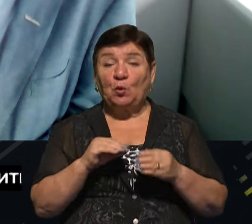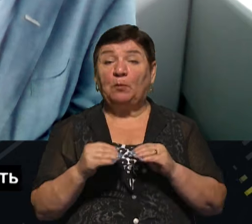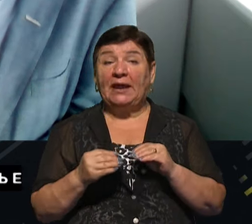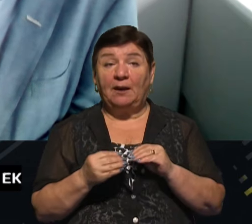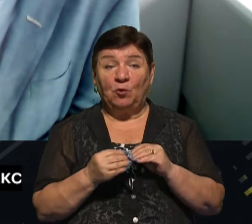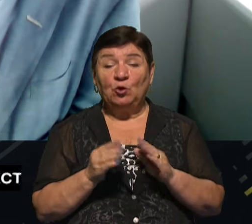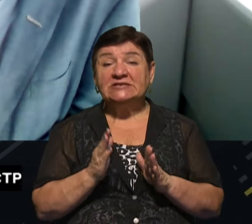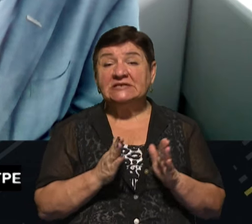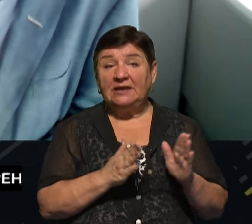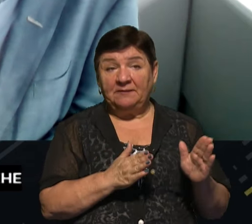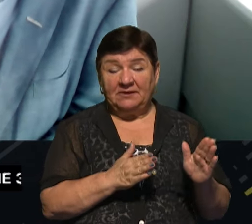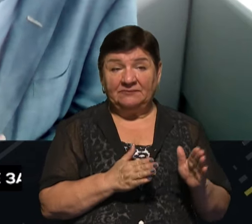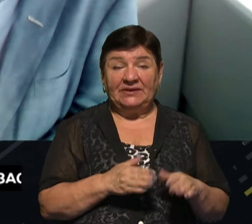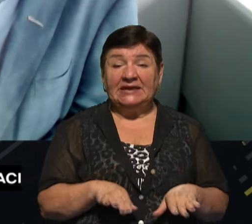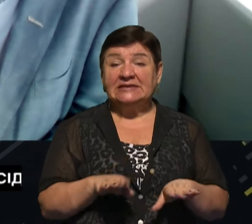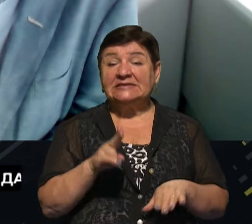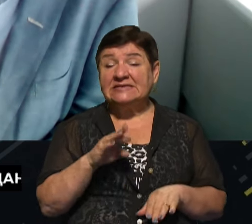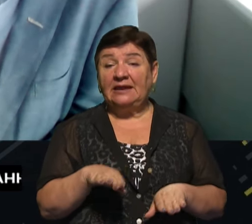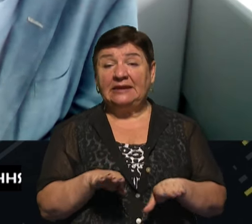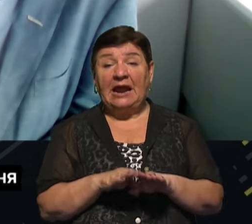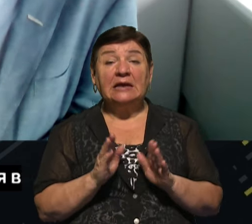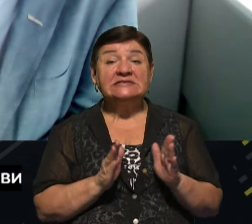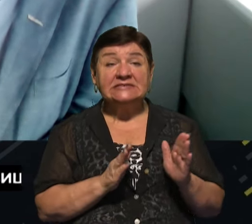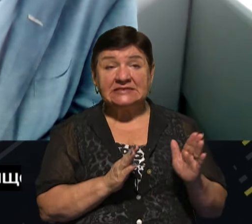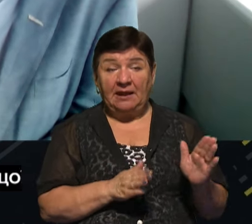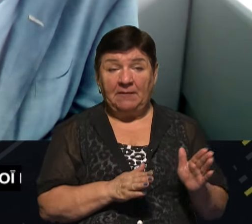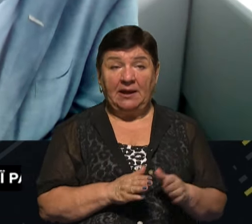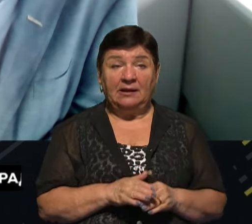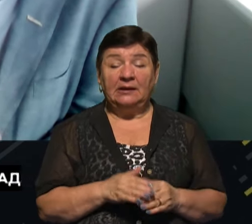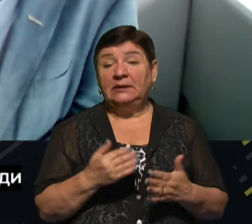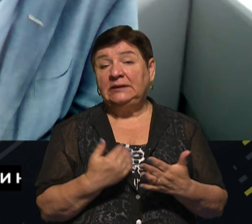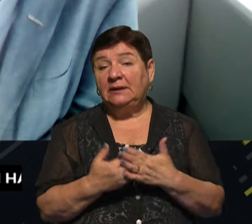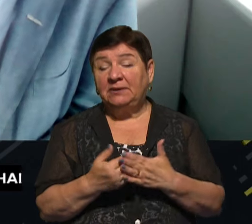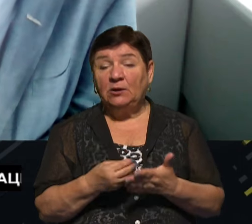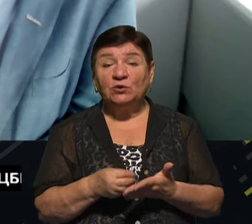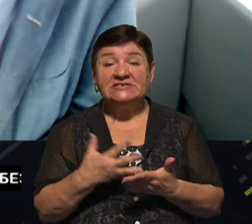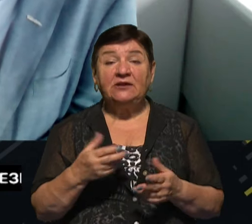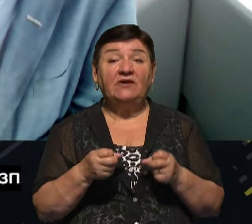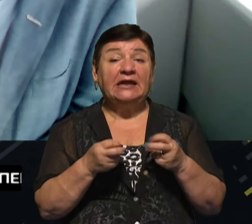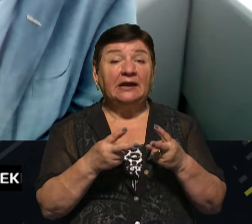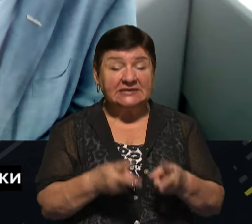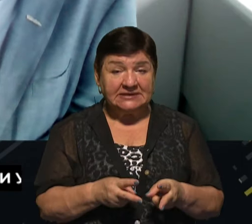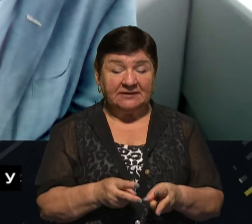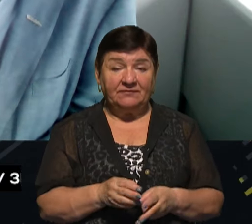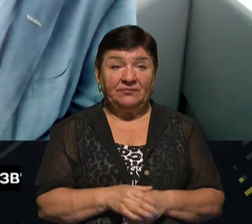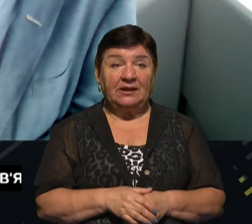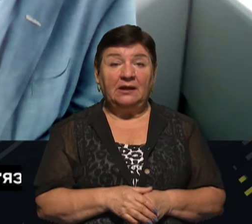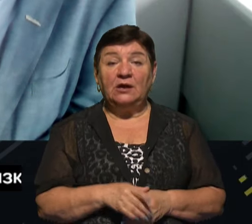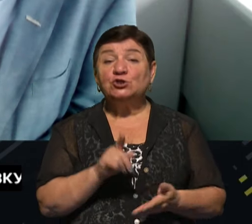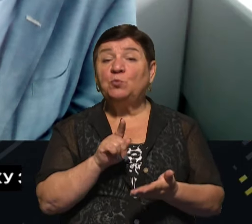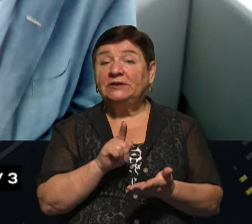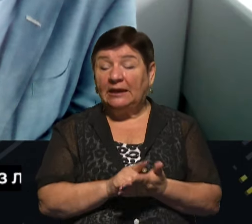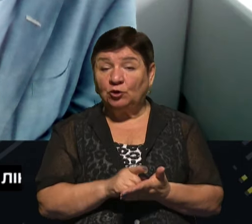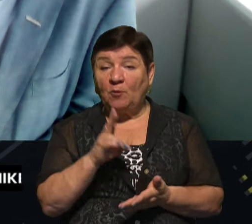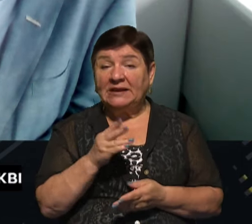системи СМКОР. Це така система, ніби оцінювання ризиків з податком